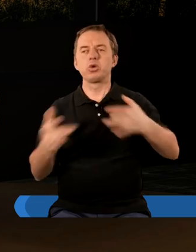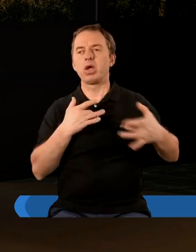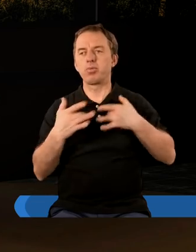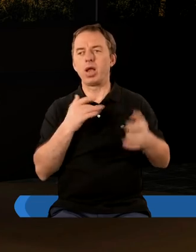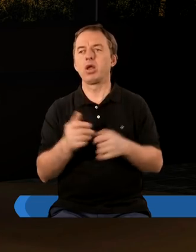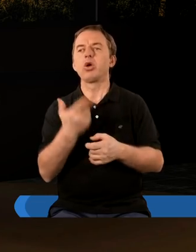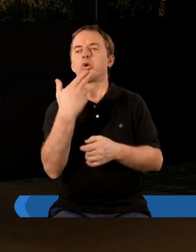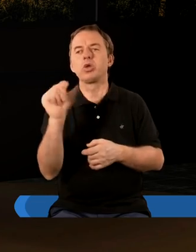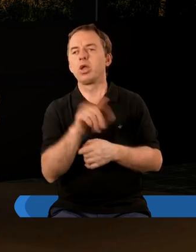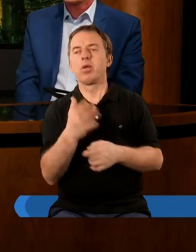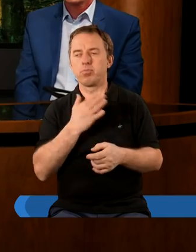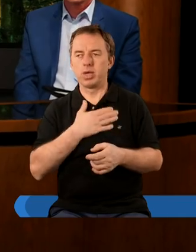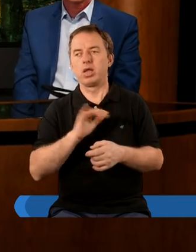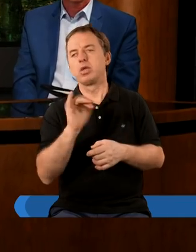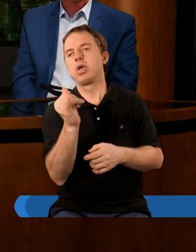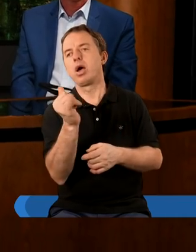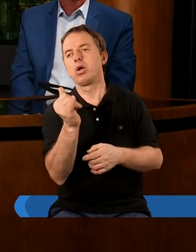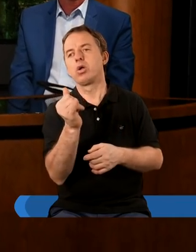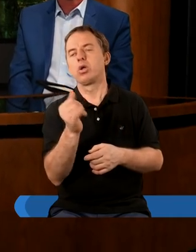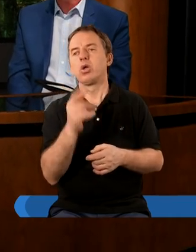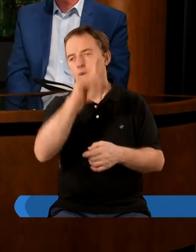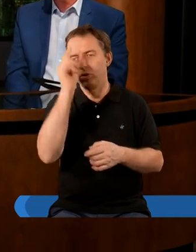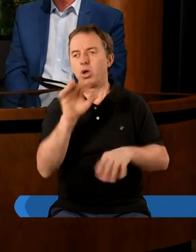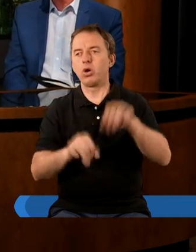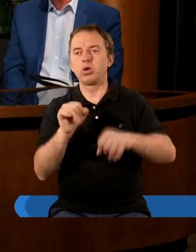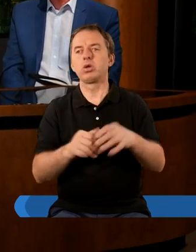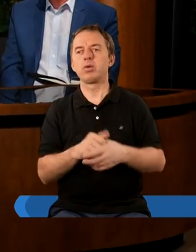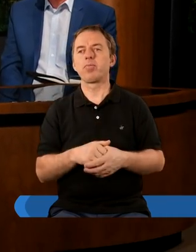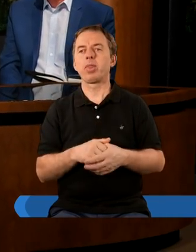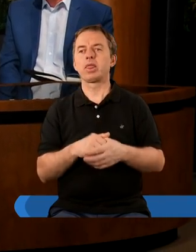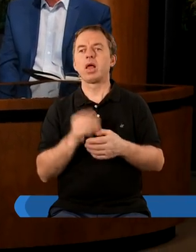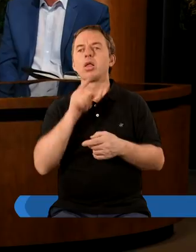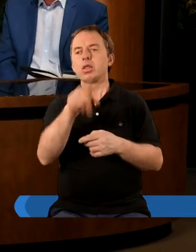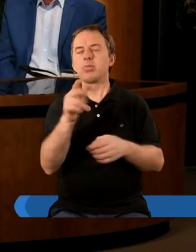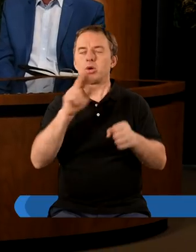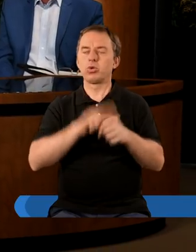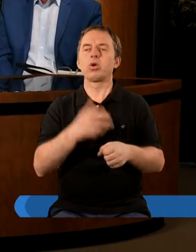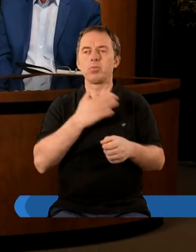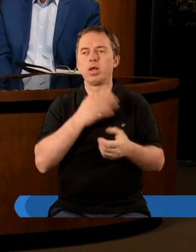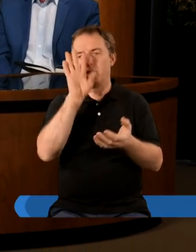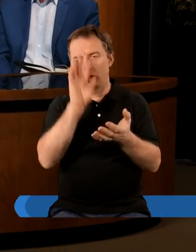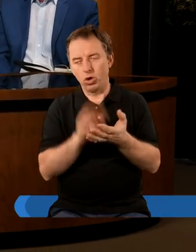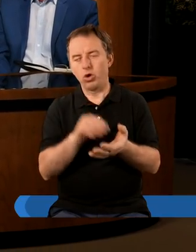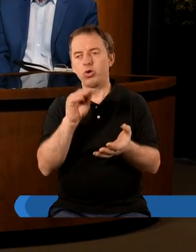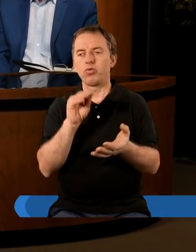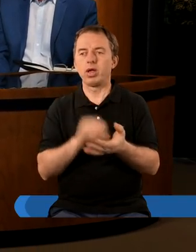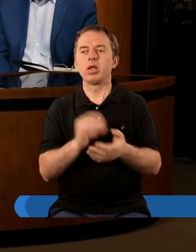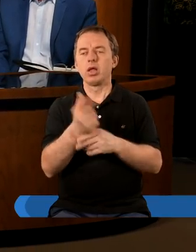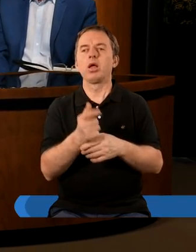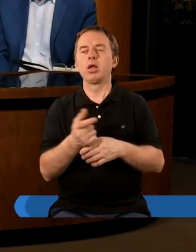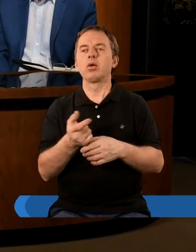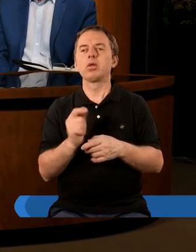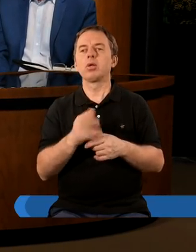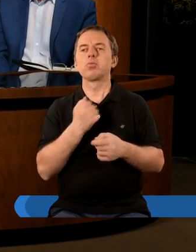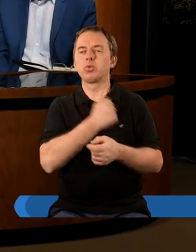cierpieli, niż mieli jakąś... Raczej byli osądzani. Raczej byli osądzani. Byli tymi, którzy doświadczali tak